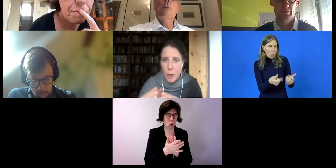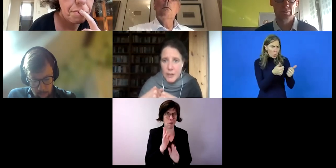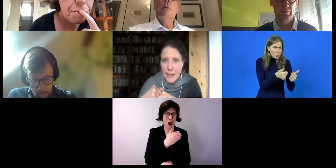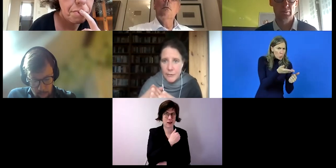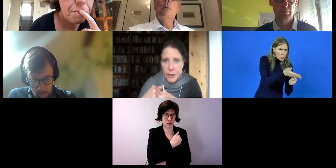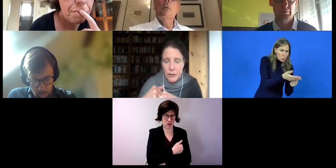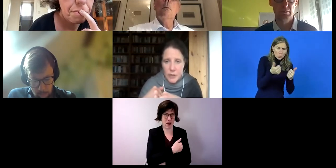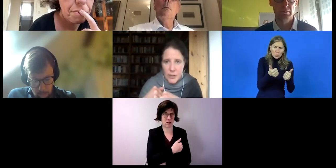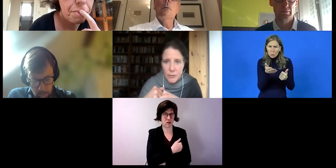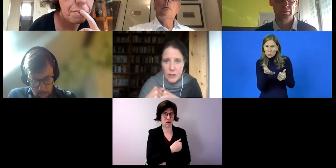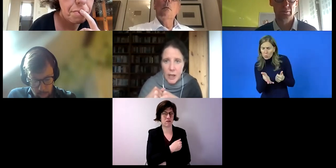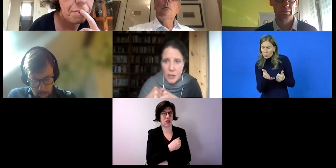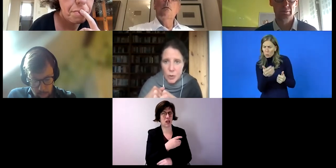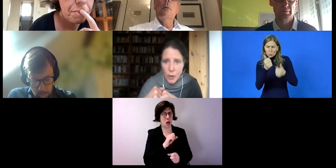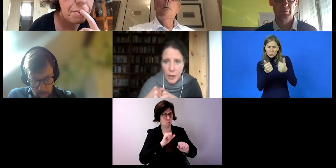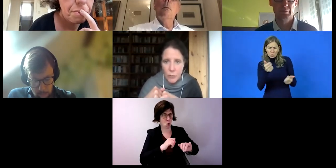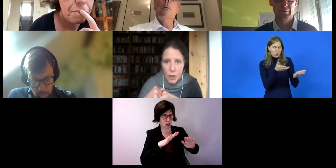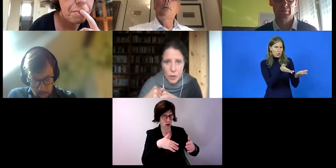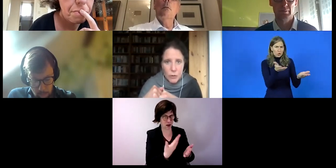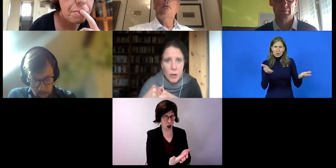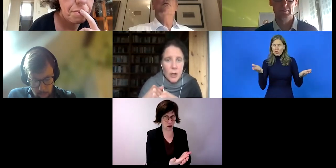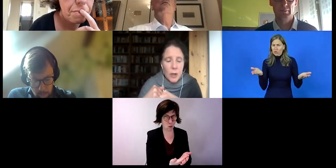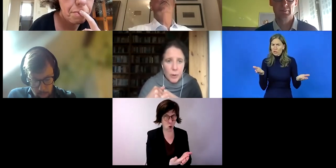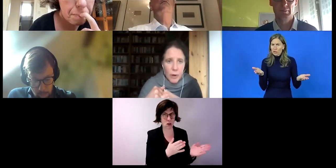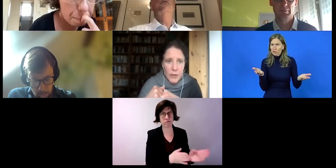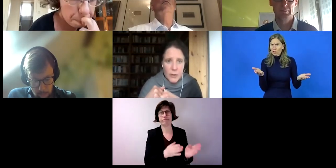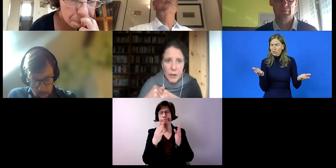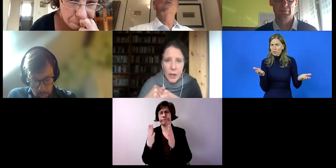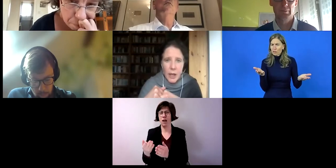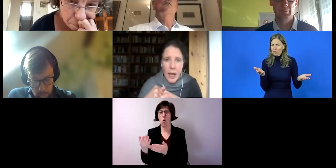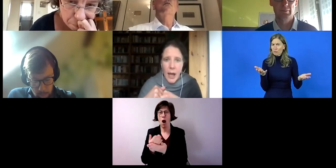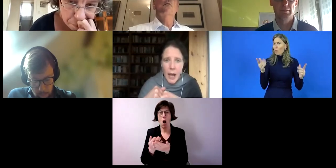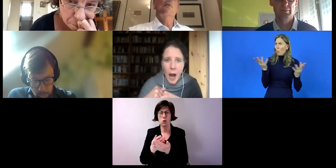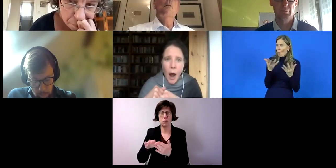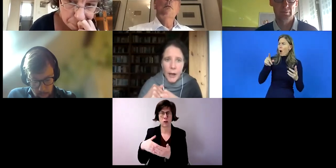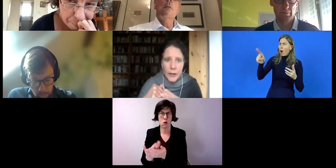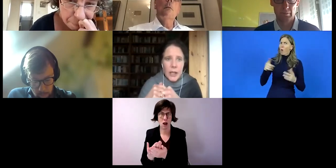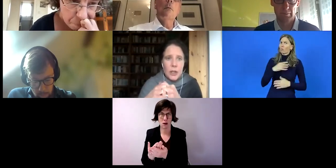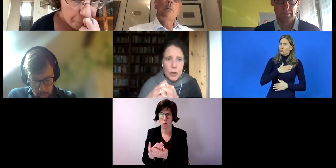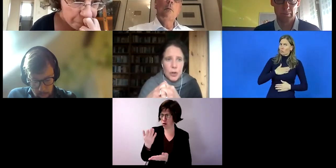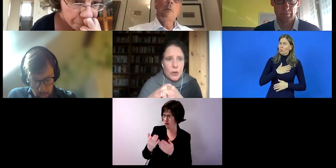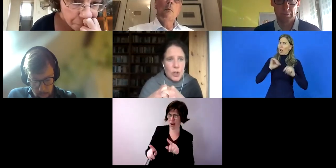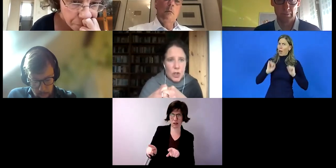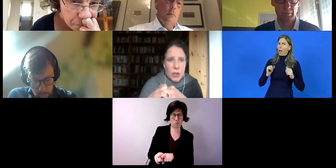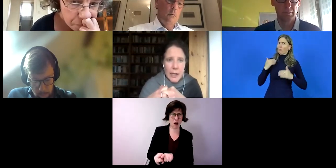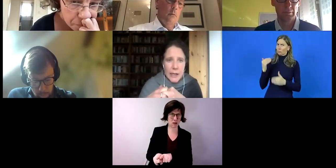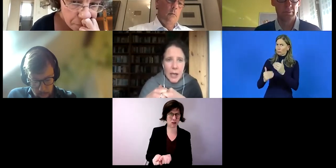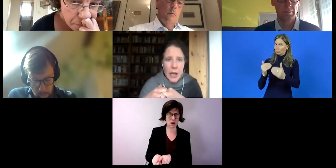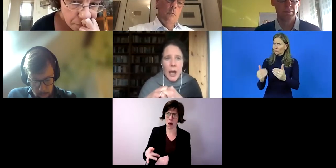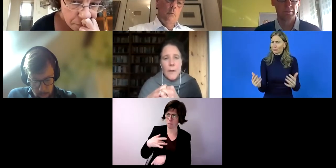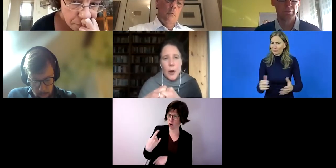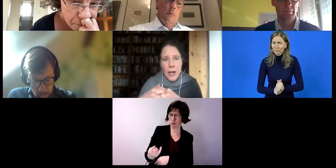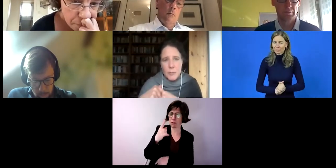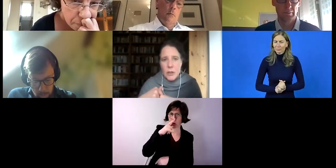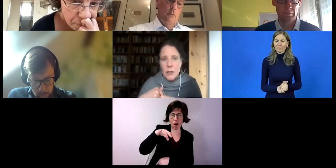zu ermöglichen, aber eben auch eine Ausbildung anzubieten, weil das ja vielleicht etwas ist, was dem Betroffenen